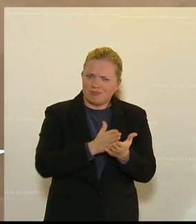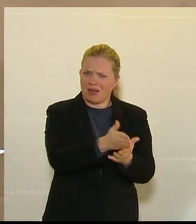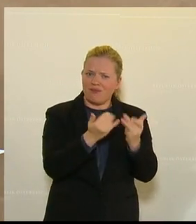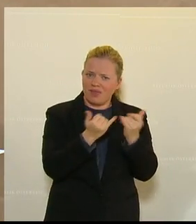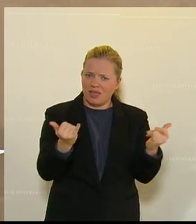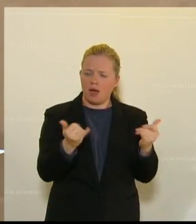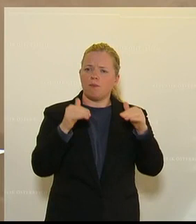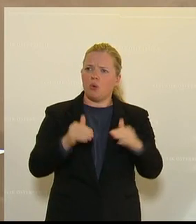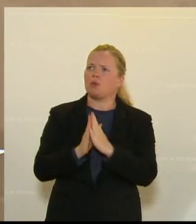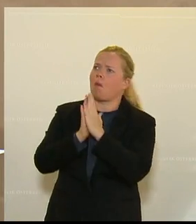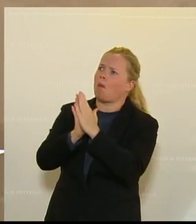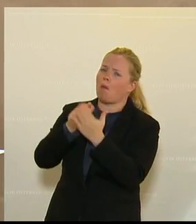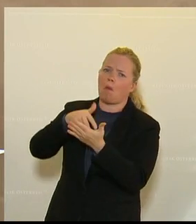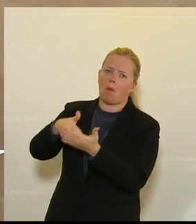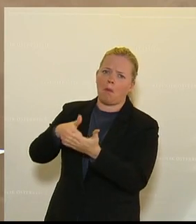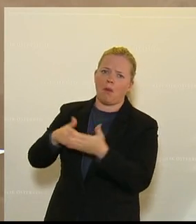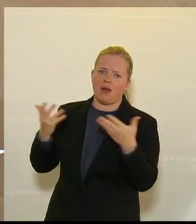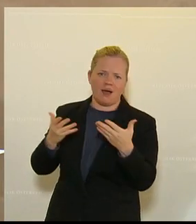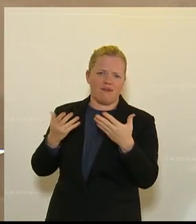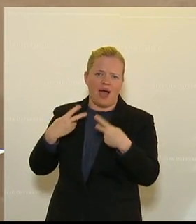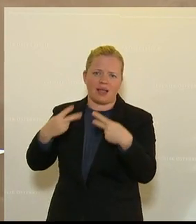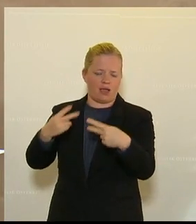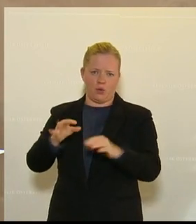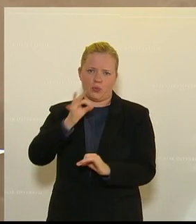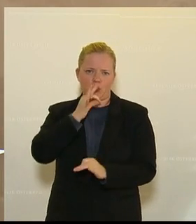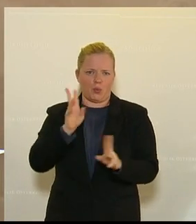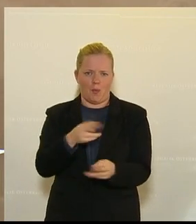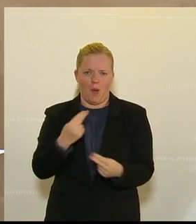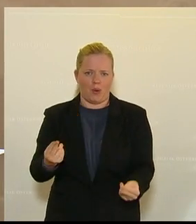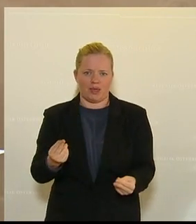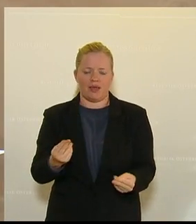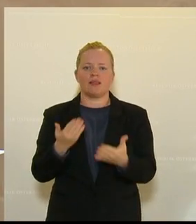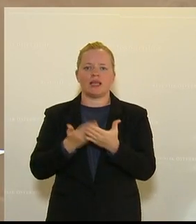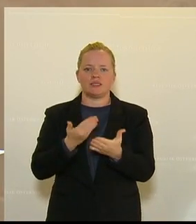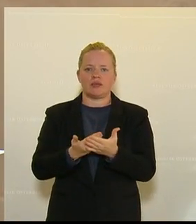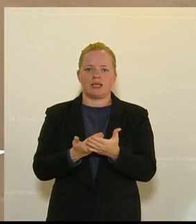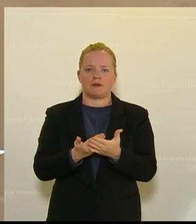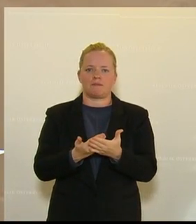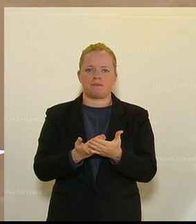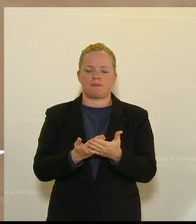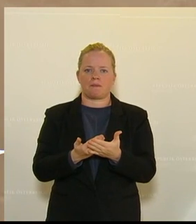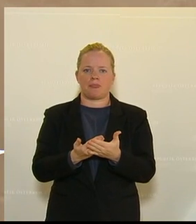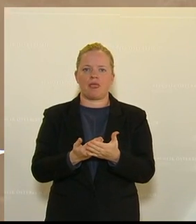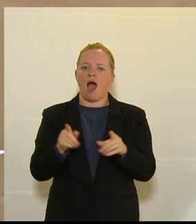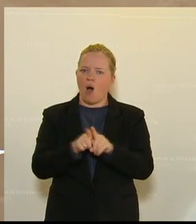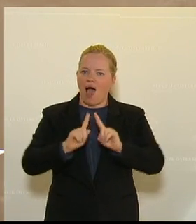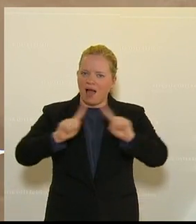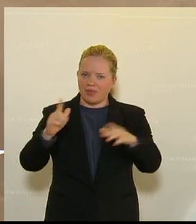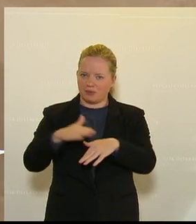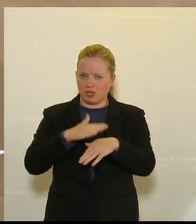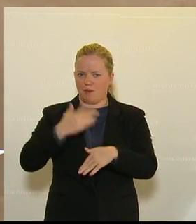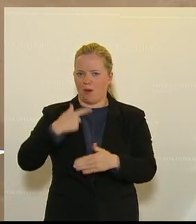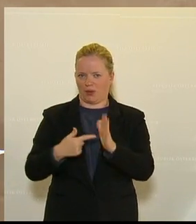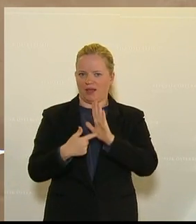Man muss bitten und betteln, damit was weitergeht. Das kann es doch nicht sein. Und ich darf Ihnen auch ein anderes Beispiel geben.